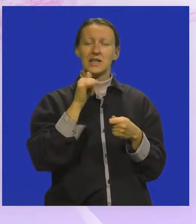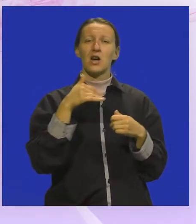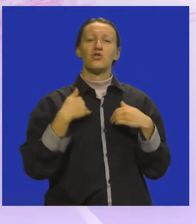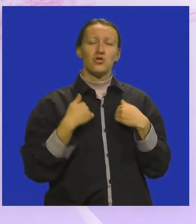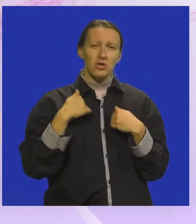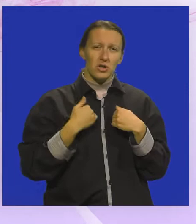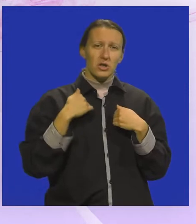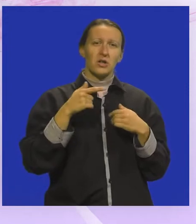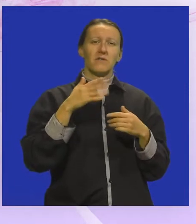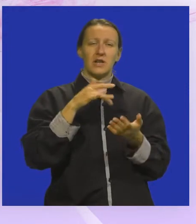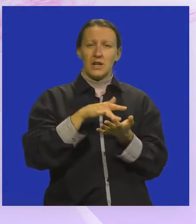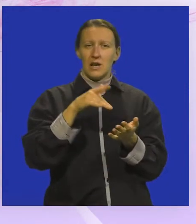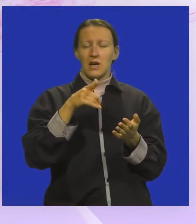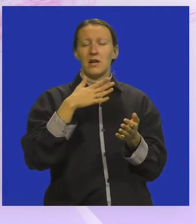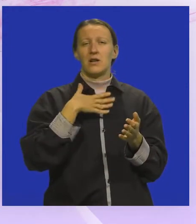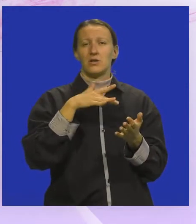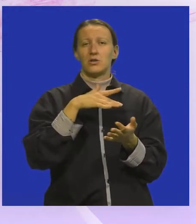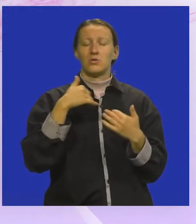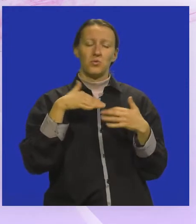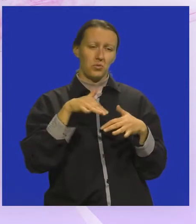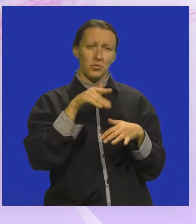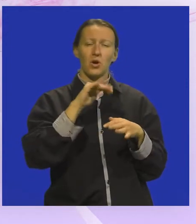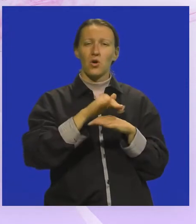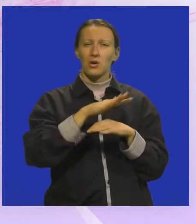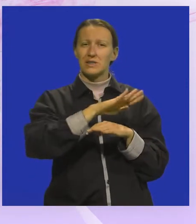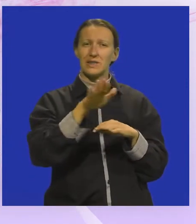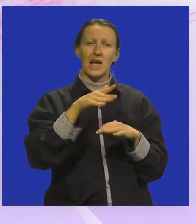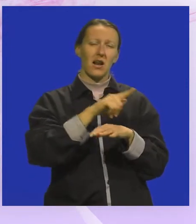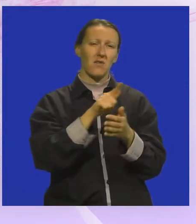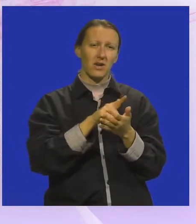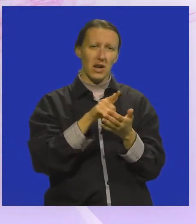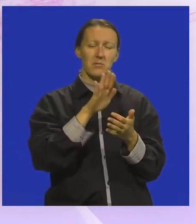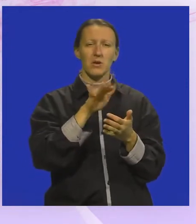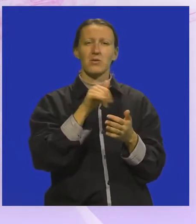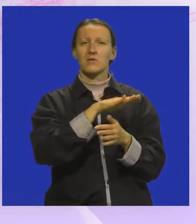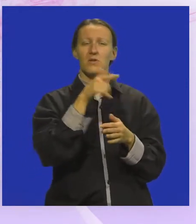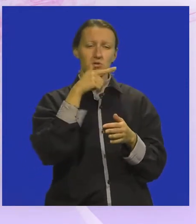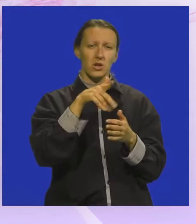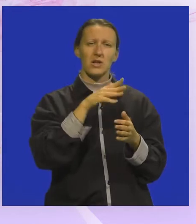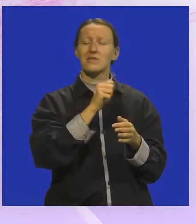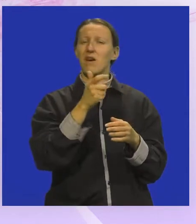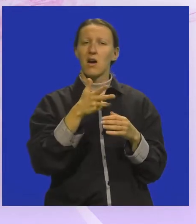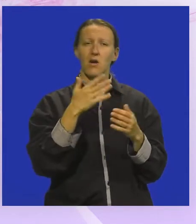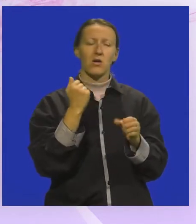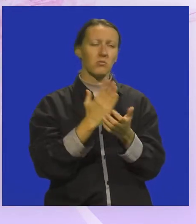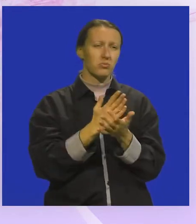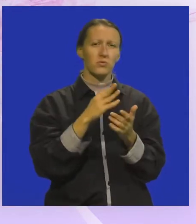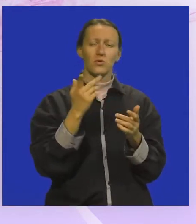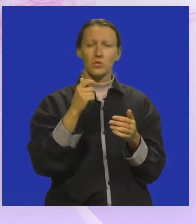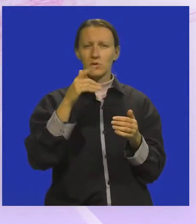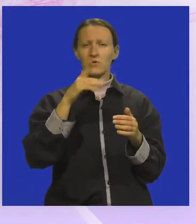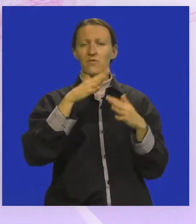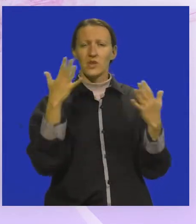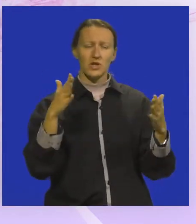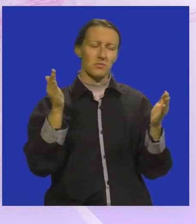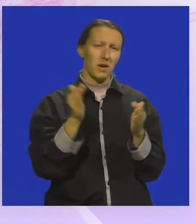živi na placi sa svojima mještanjima kroz cijeli period godine. Tako da, sve ono što se tradicionalno odvija od većih